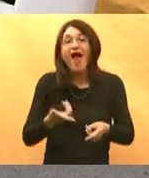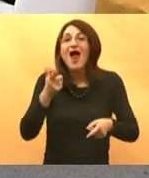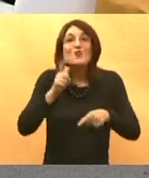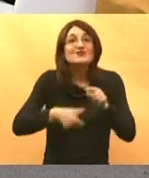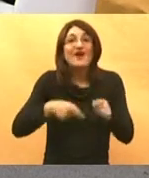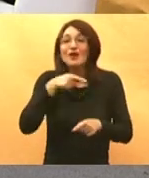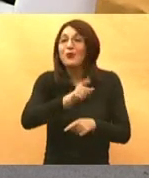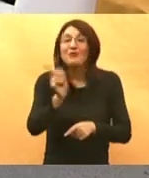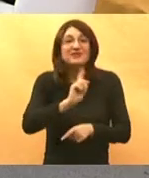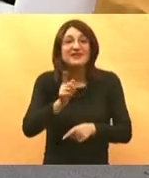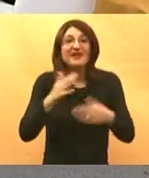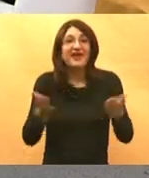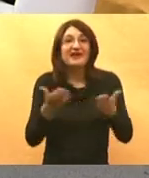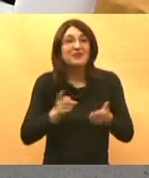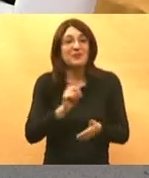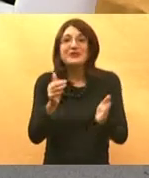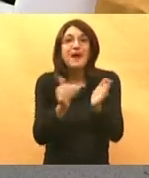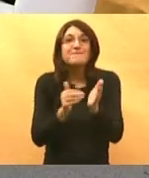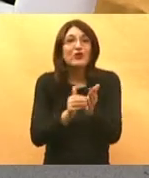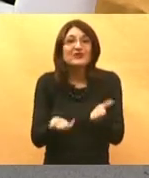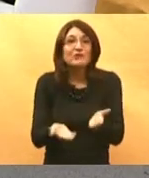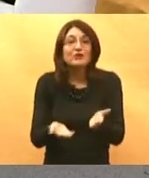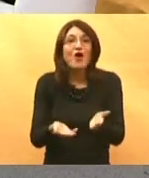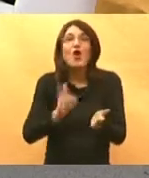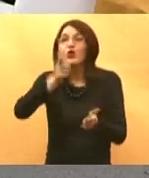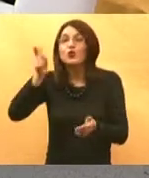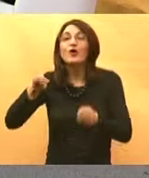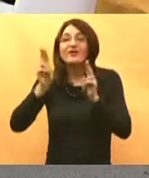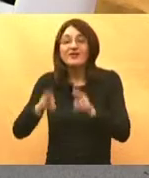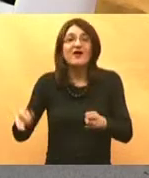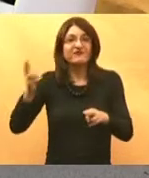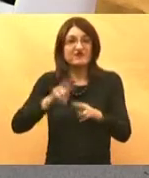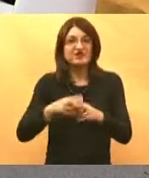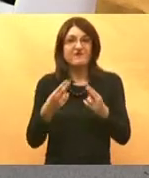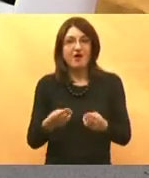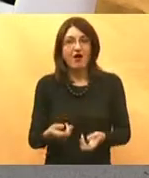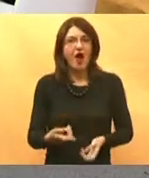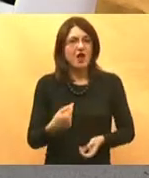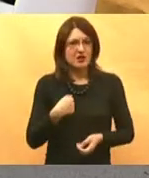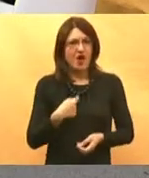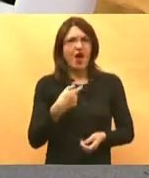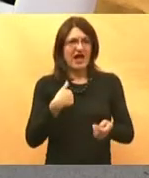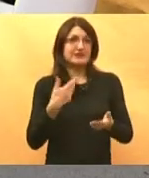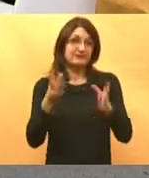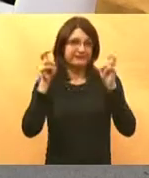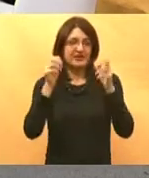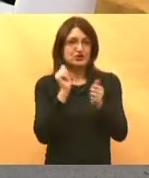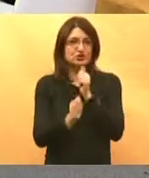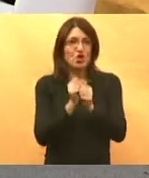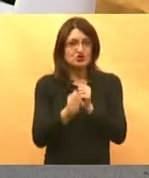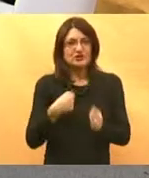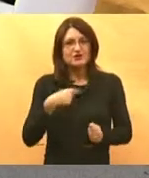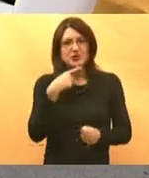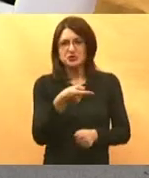zaista hitno u tom trenu i sad nas ima od krvi i mesa mene koji sam zločest pa ću reći otkud vam to pada na pamet neko dijete zbog vas